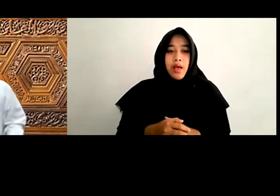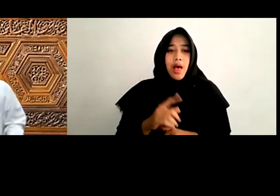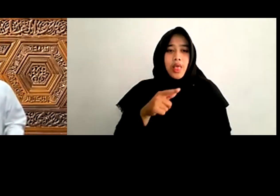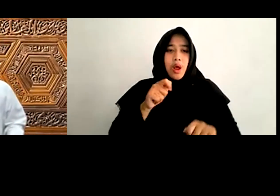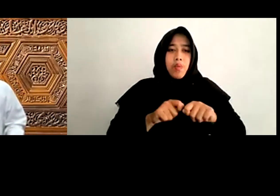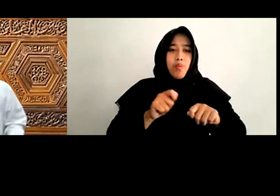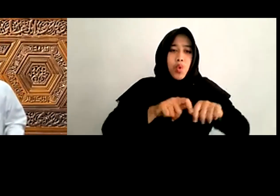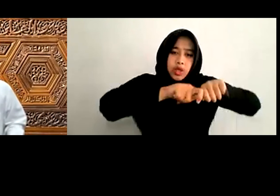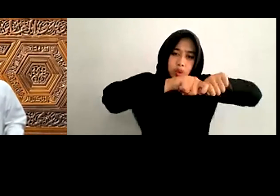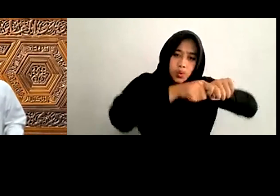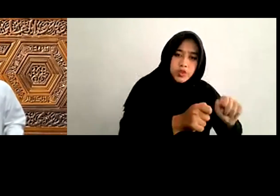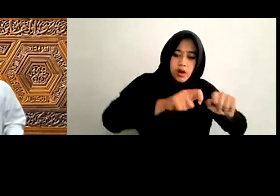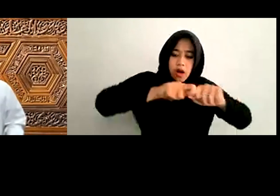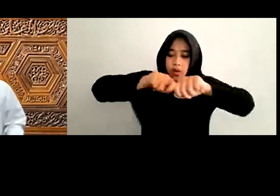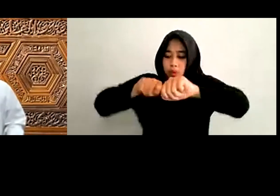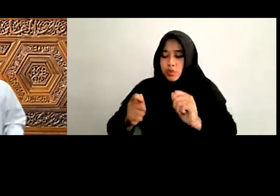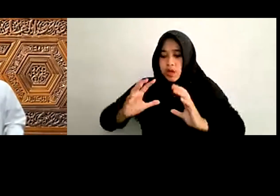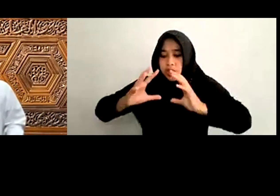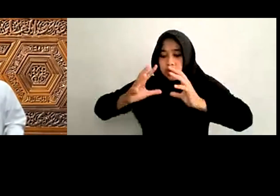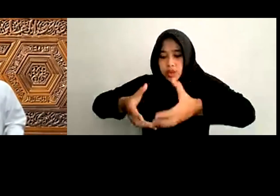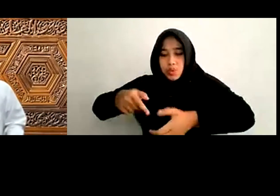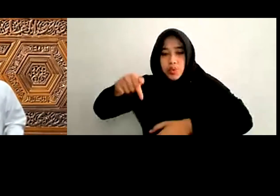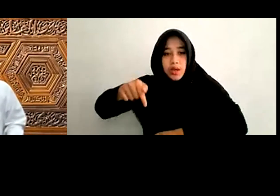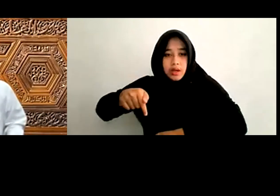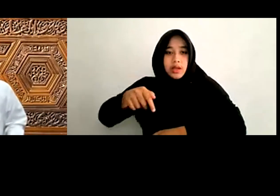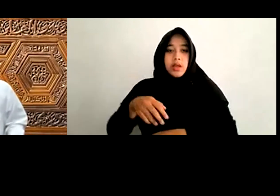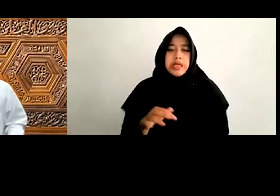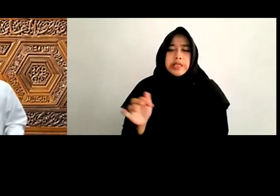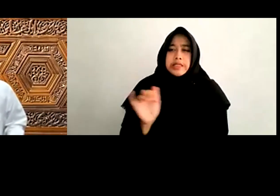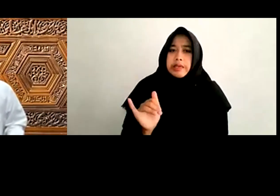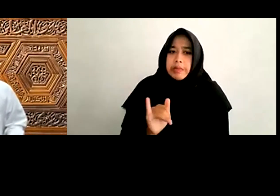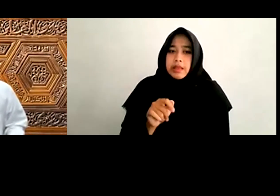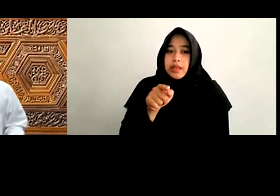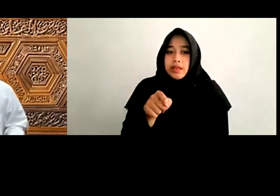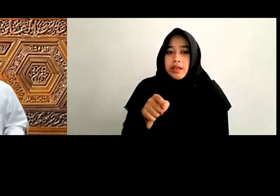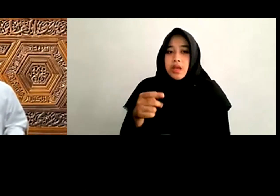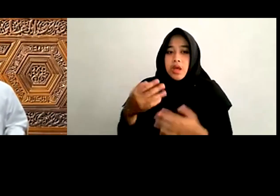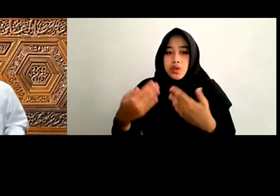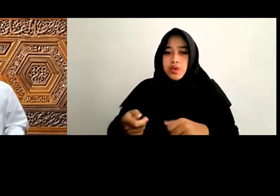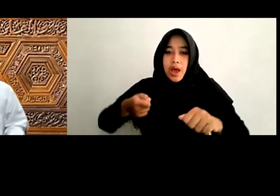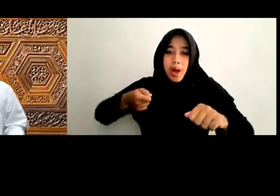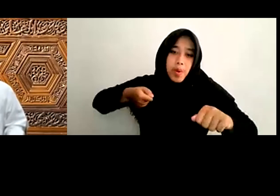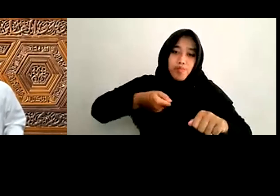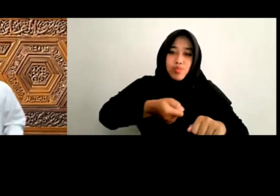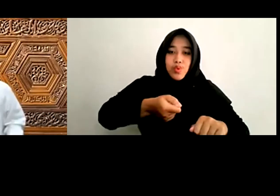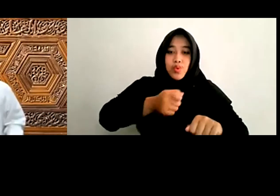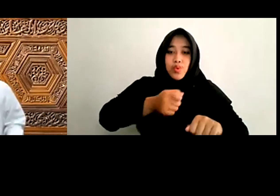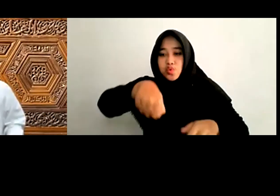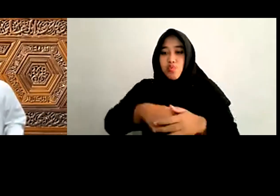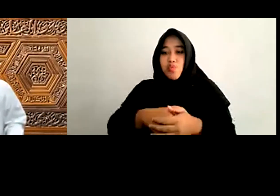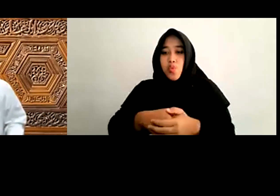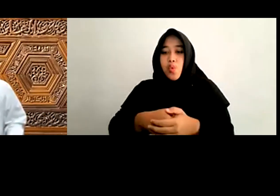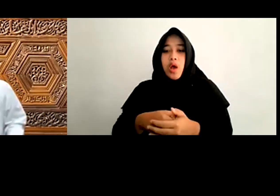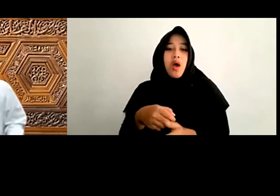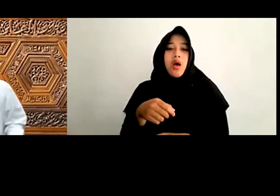Kerusakan Di Muka Bumi Maka Seakan Akan Dia Telah Membunuh Seluruh Umat Manusia